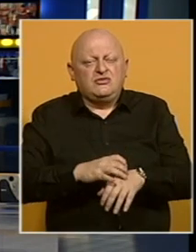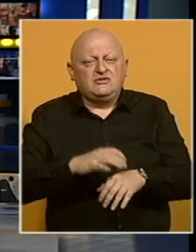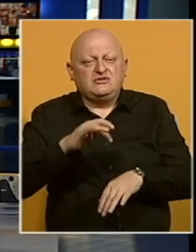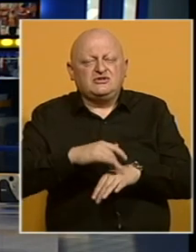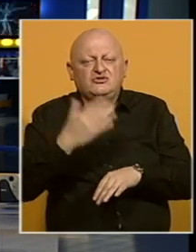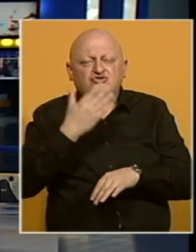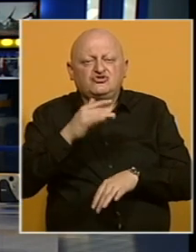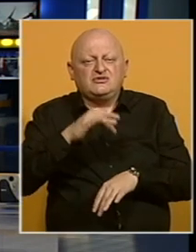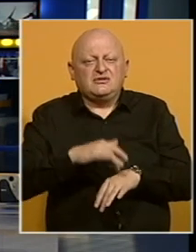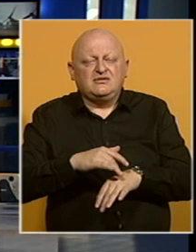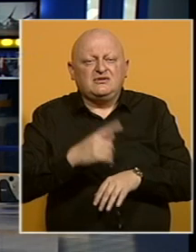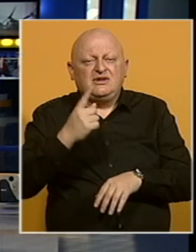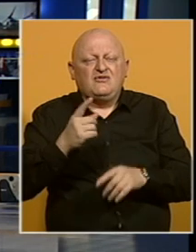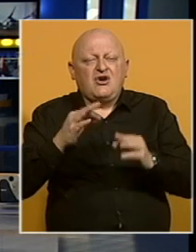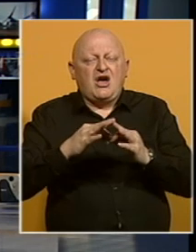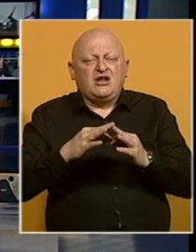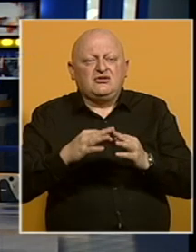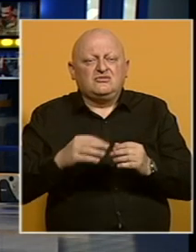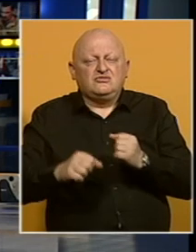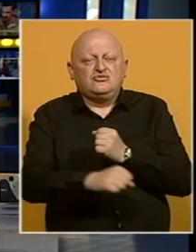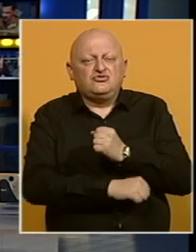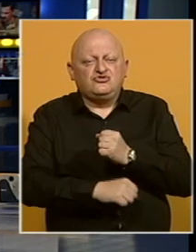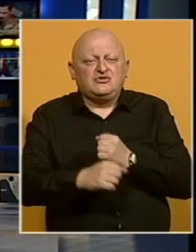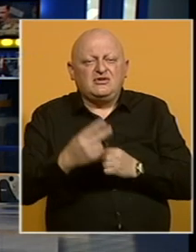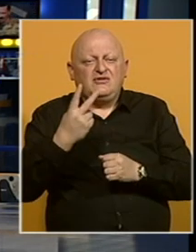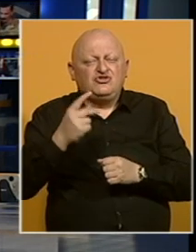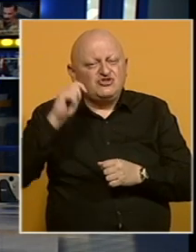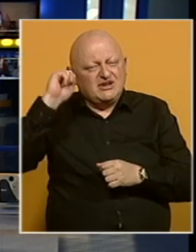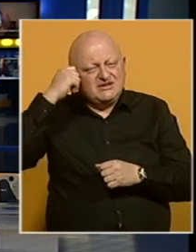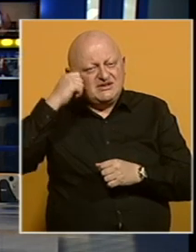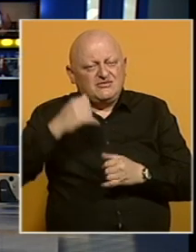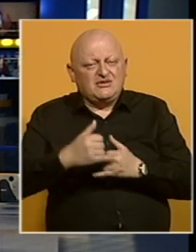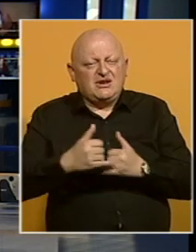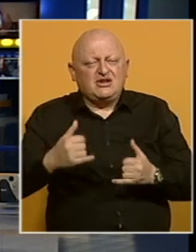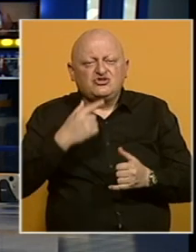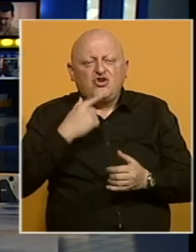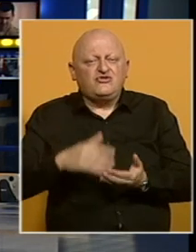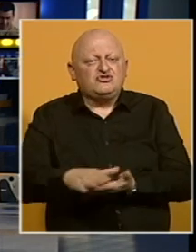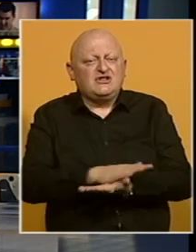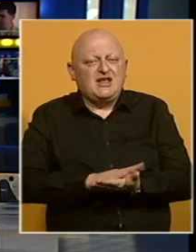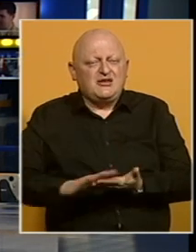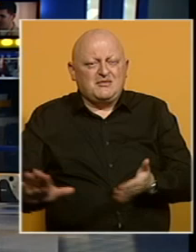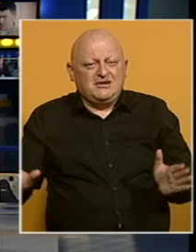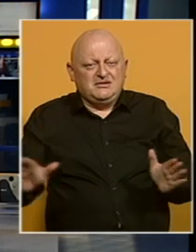Srednjoškolskom centru Iva Andrić kroz studiju Višegradski jevreji su građani kojih više nema.